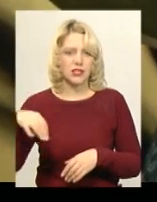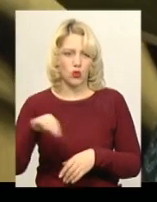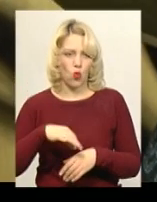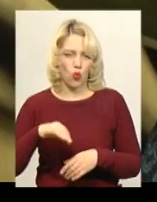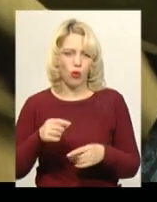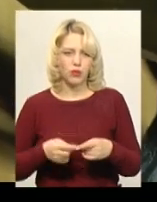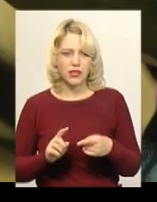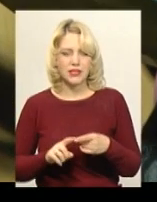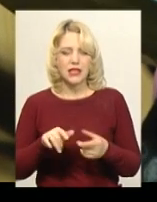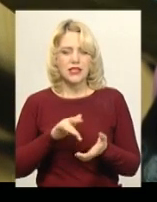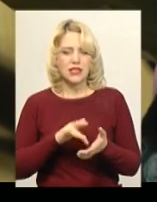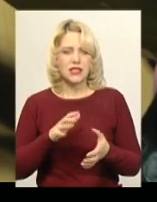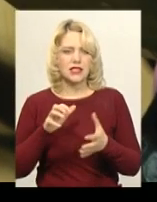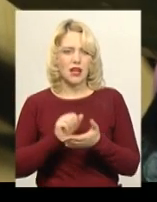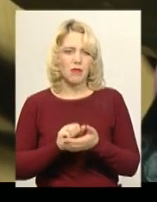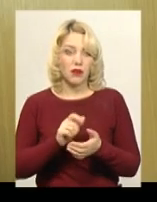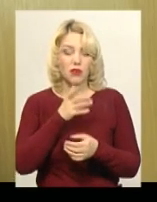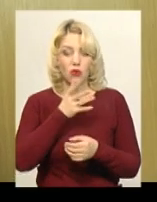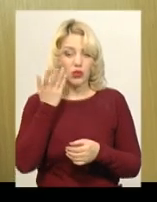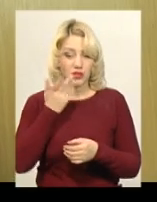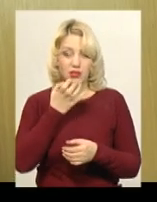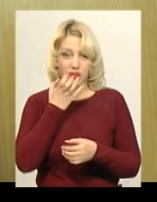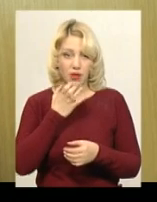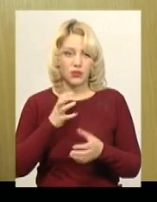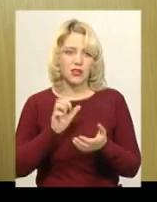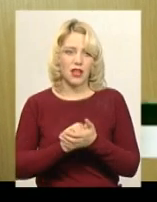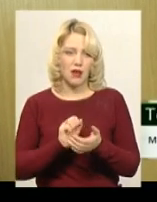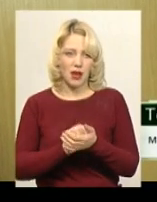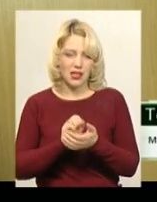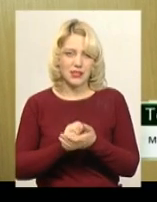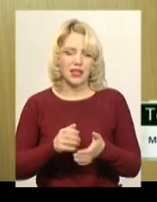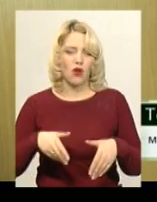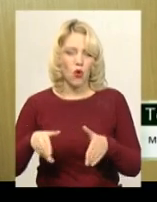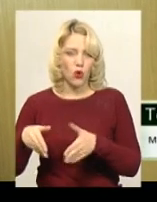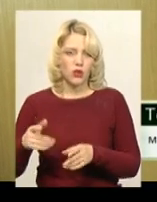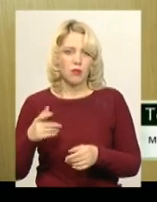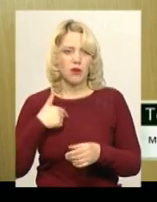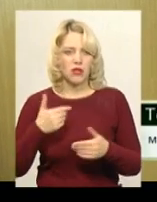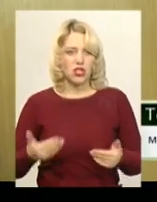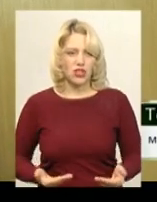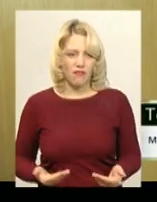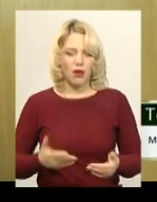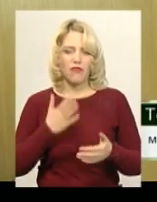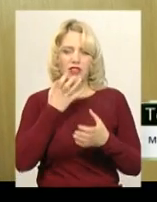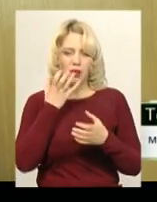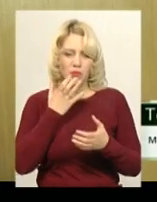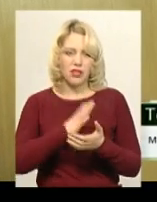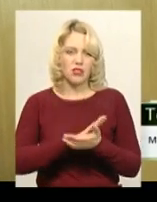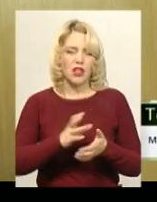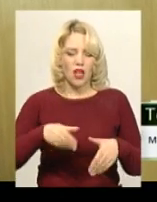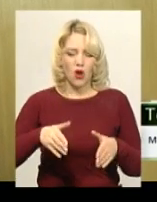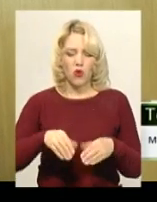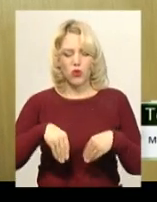підтримки теплопору займається садово-городніми роботами. Ми живемо в теплі, чистоті та затишку. На городі садимо